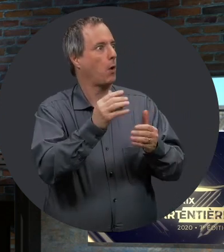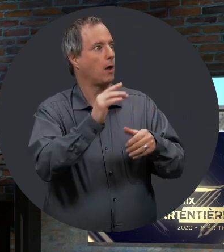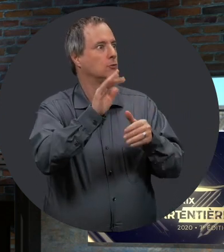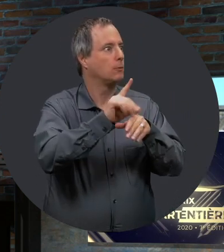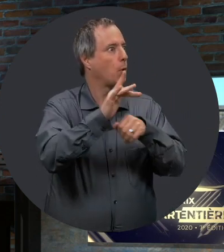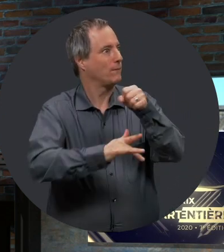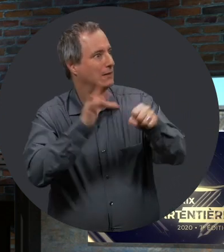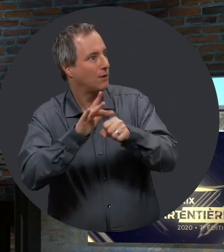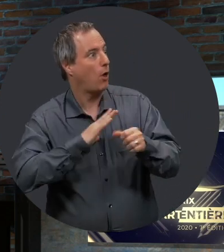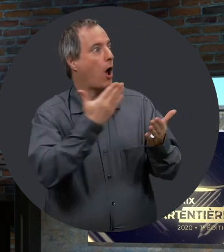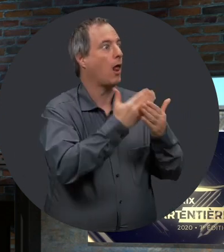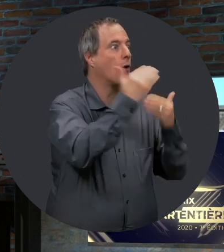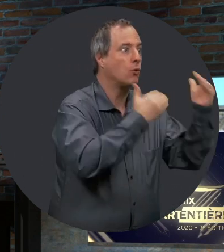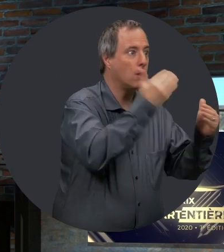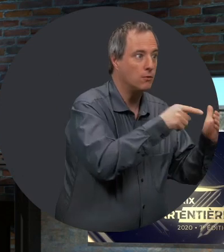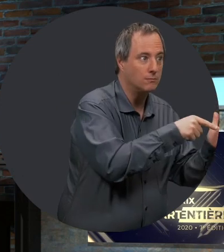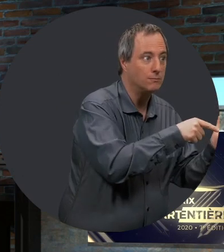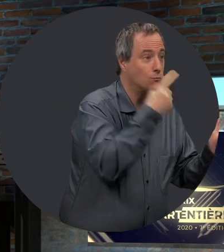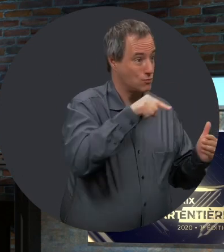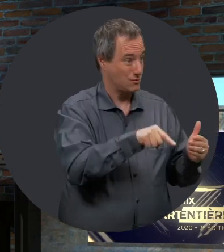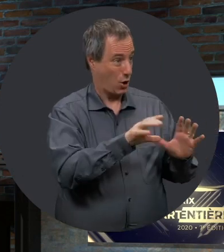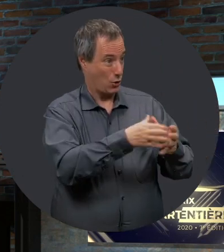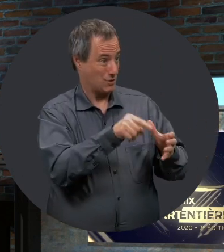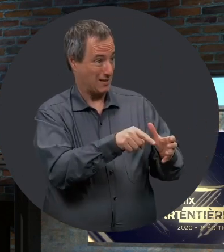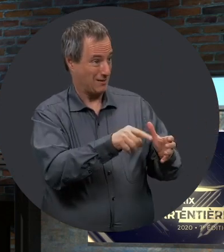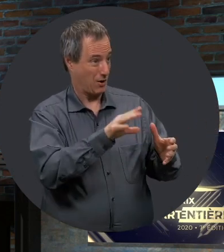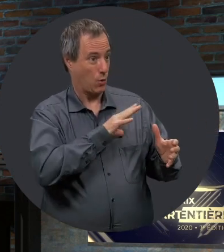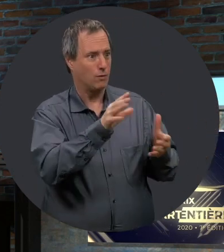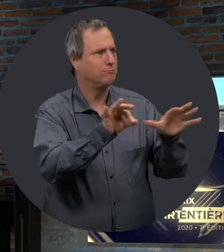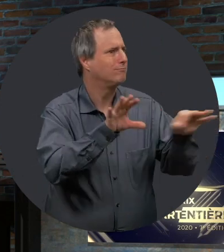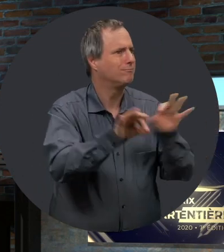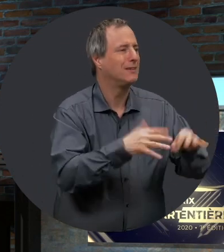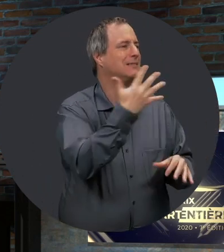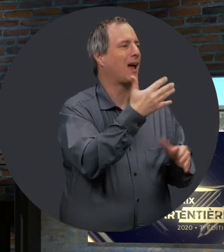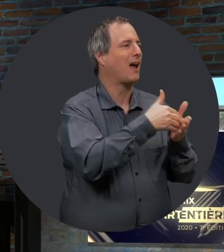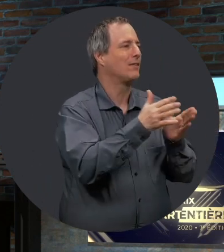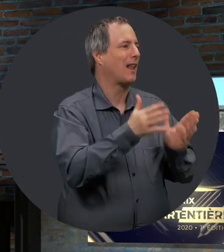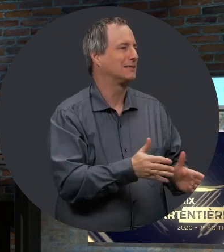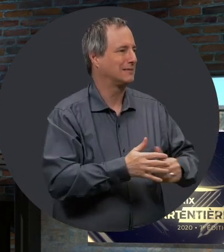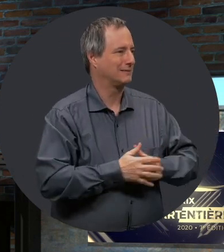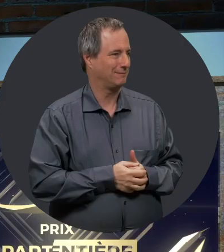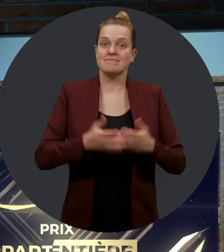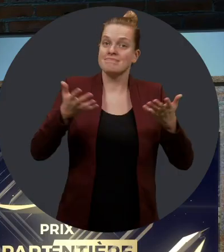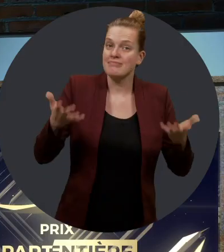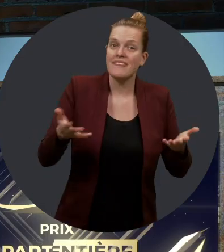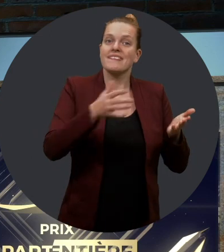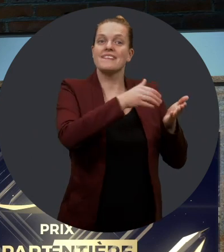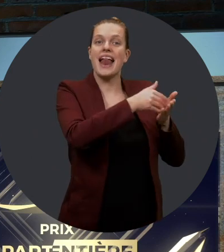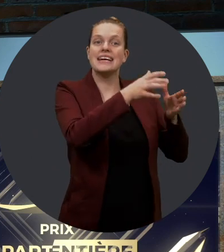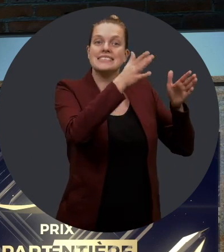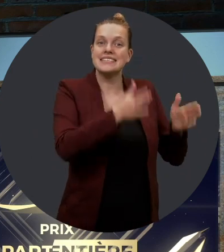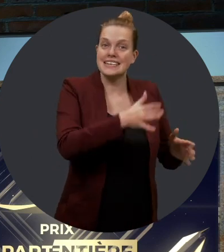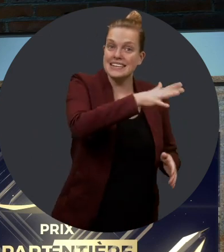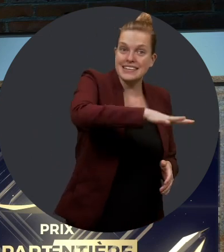supérieur et des centres pour éducation d'adultes. Et dans cette catégorie, nous avons sélectionné 5 finalistes. Alors, les